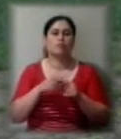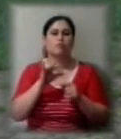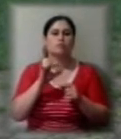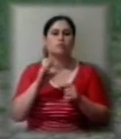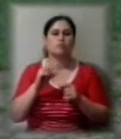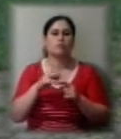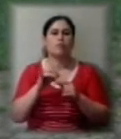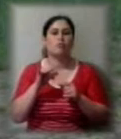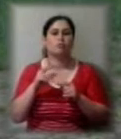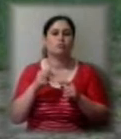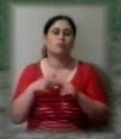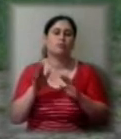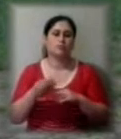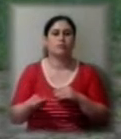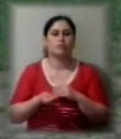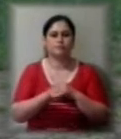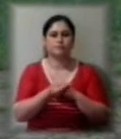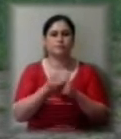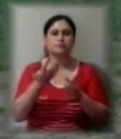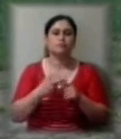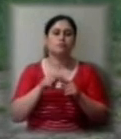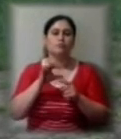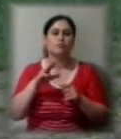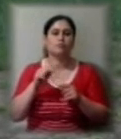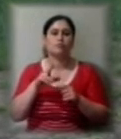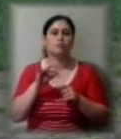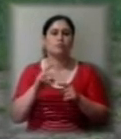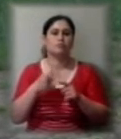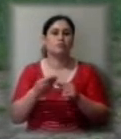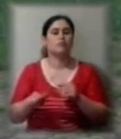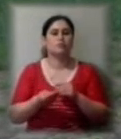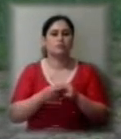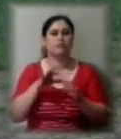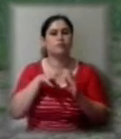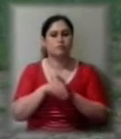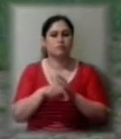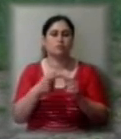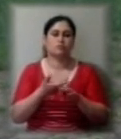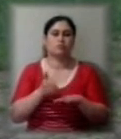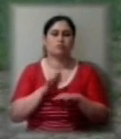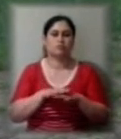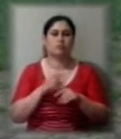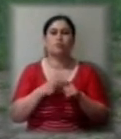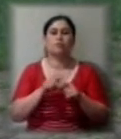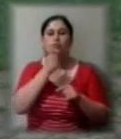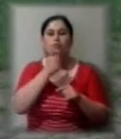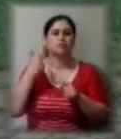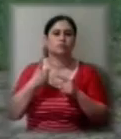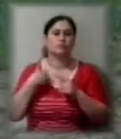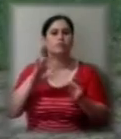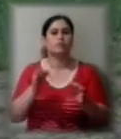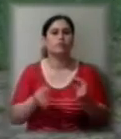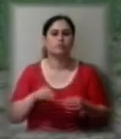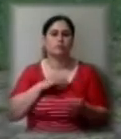при посіві. Якщо це озимий клин, то це при посіві вноситься складні. Минулого року ми вже восени вносили азотну групу